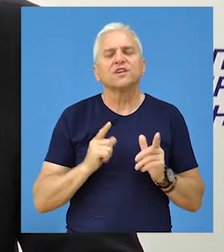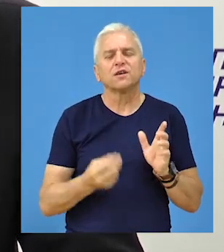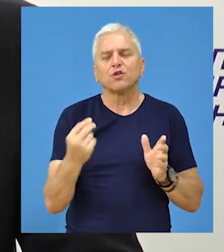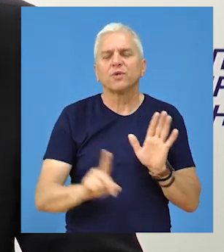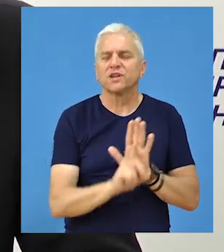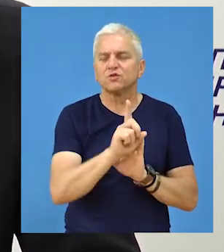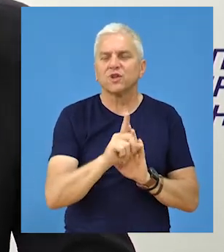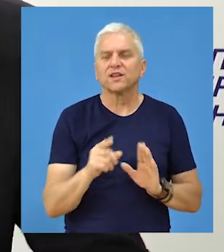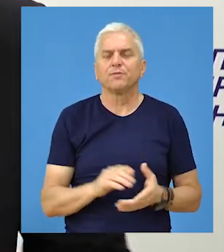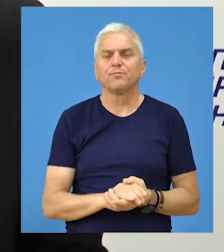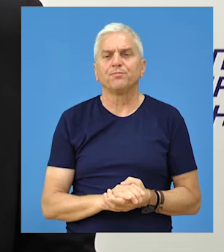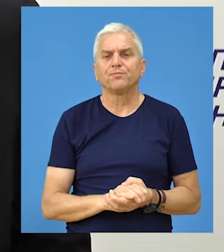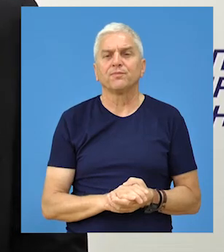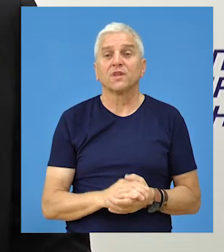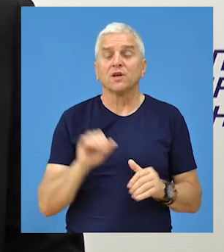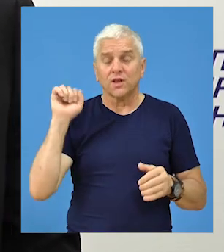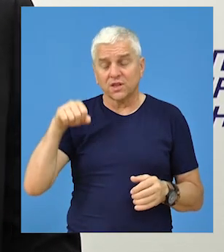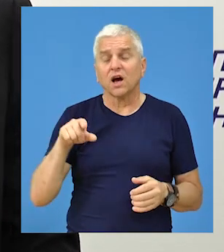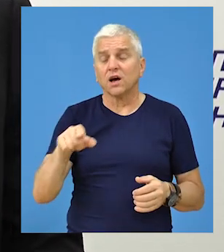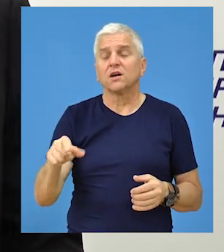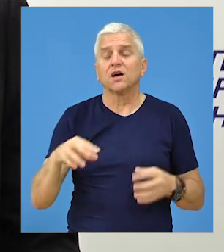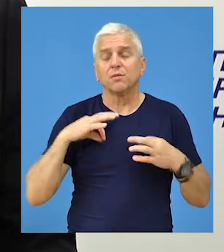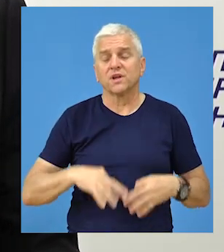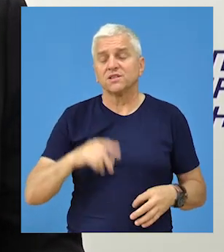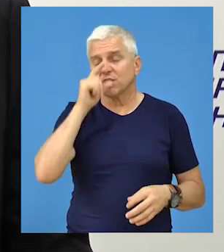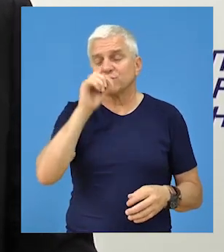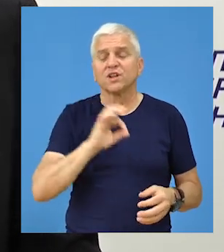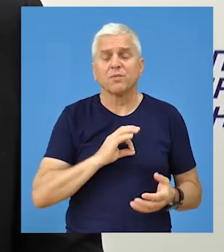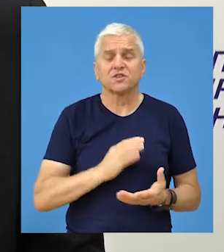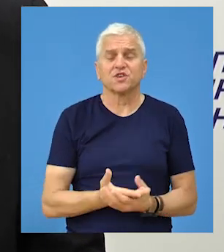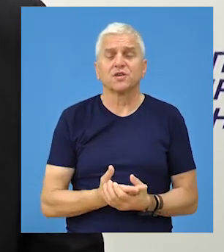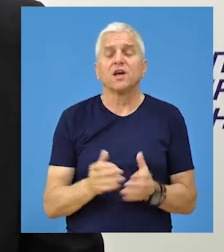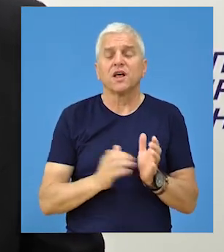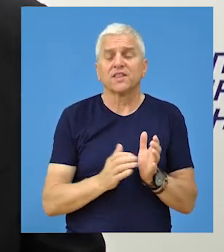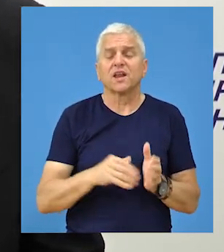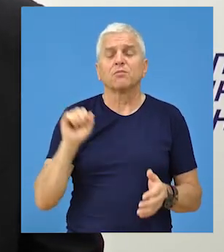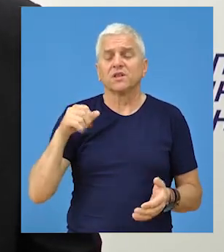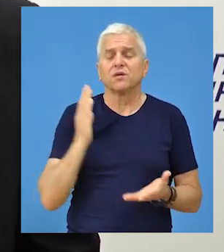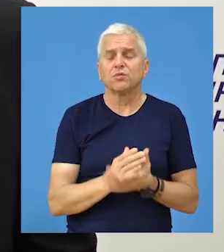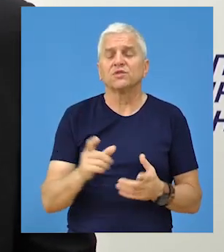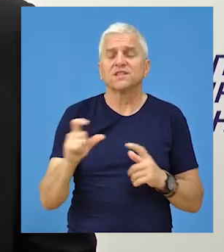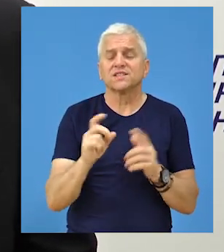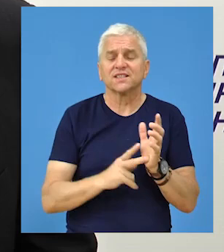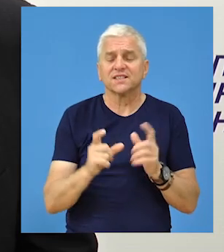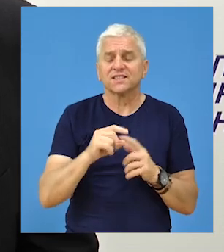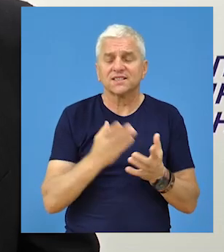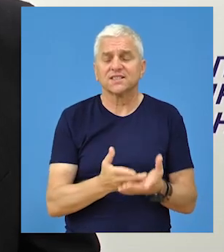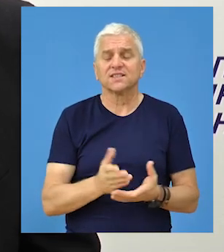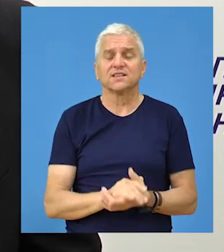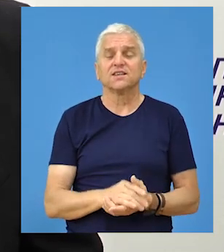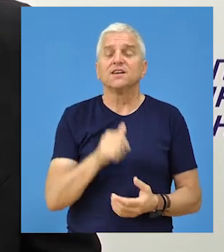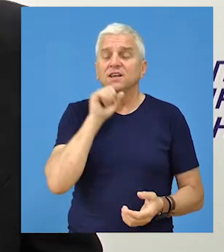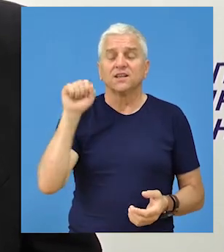rezultate shodno tome. Tako da, da, apsolutno predsjednik opštine Beče treba da bude iz redova Srpske napredne